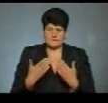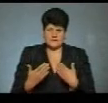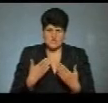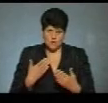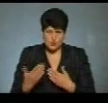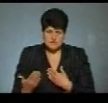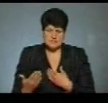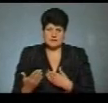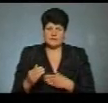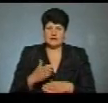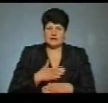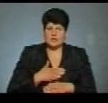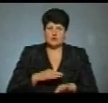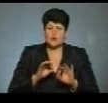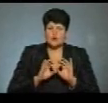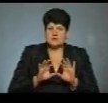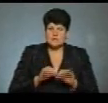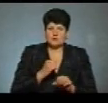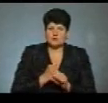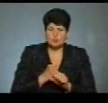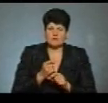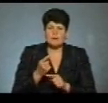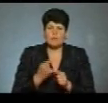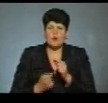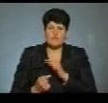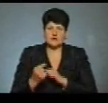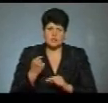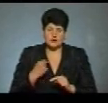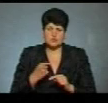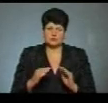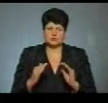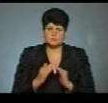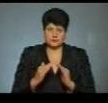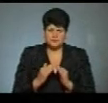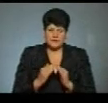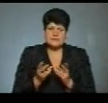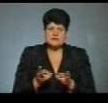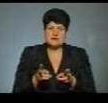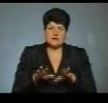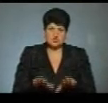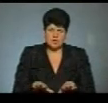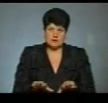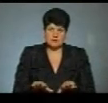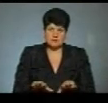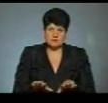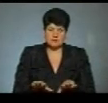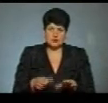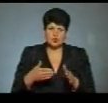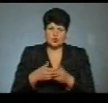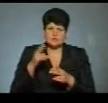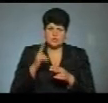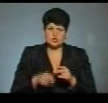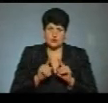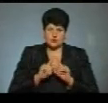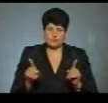і на нашу роз'яснену роботу вони повертаються в свої домівки і залишаються до завершення особливого